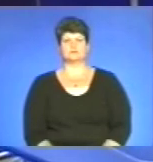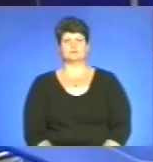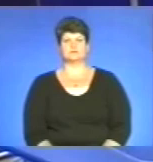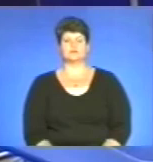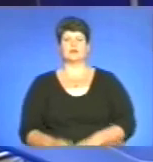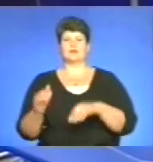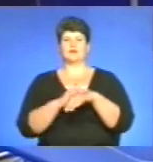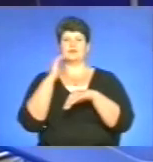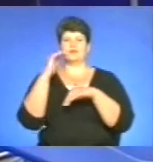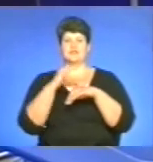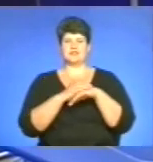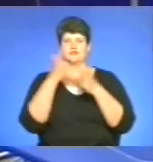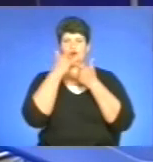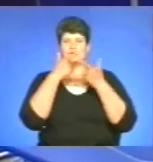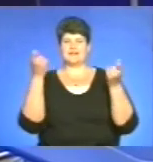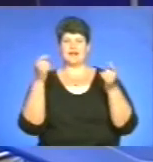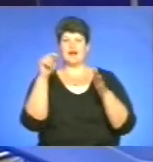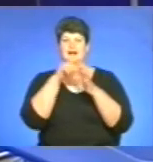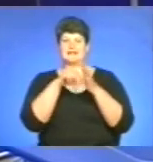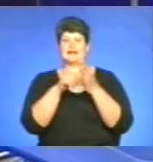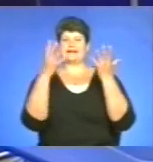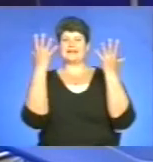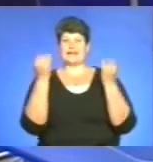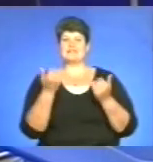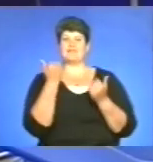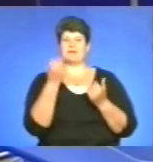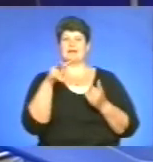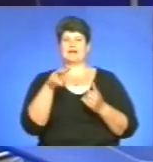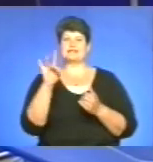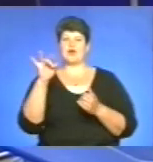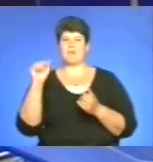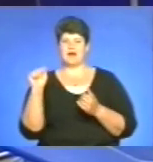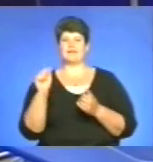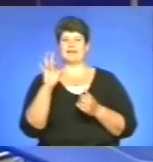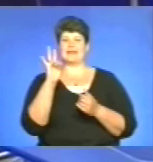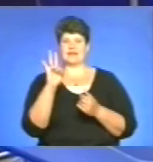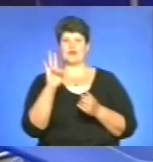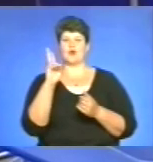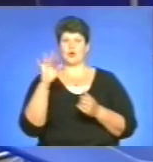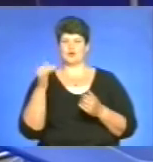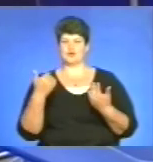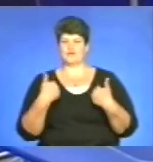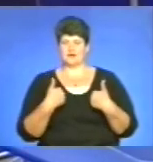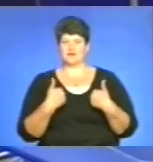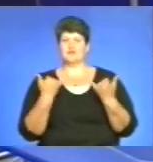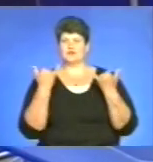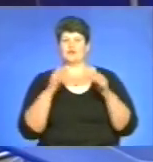Добрий вечір, інформаційна характеристика дня. З вами Лариса Романів і Надія Куцовська. Сьогодні у випуску про таке.